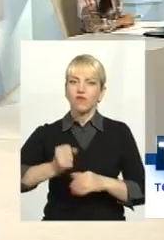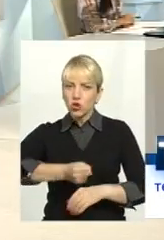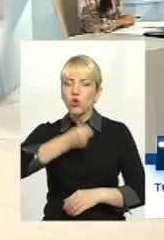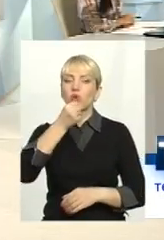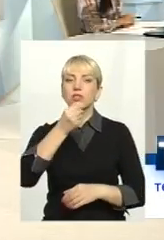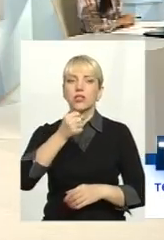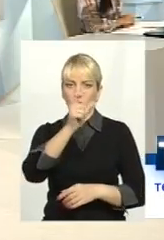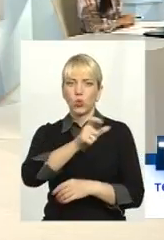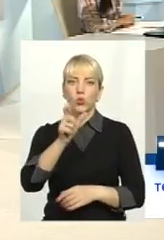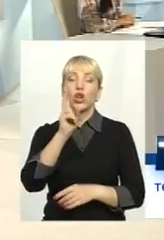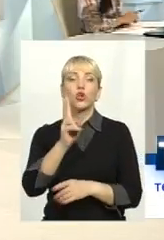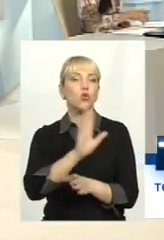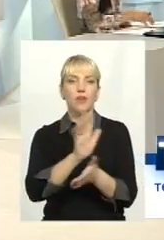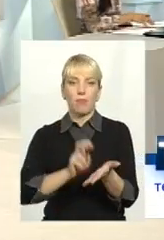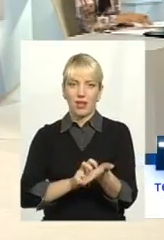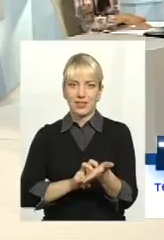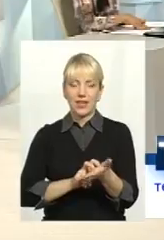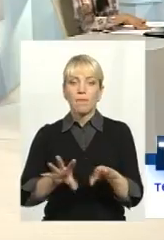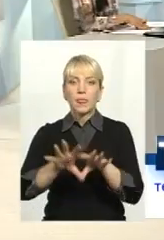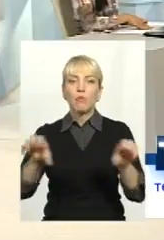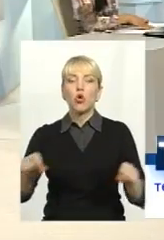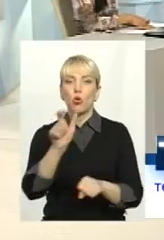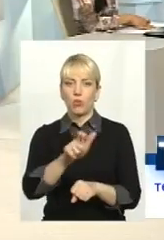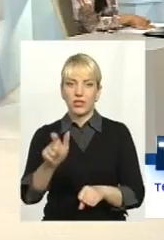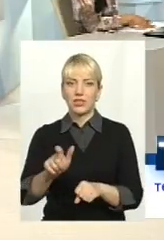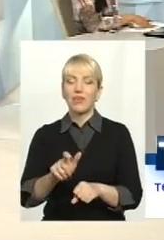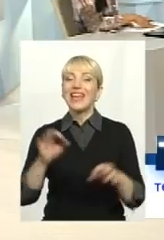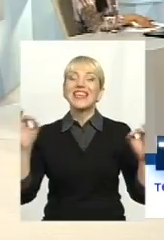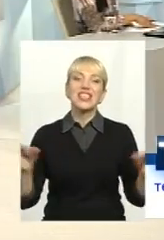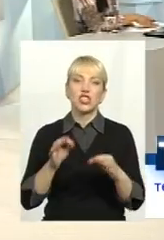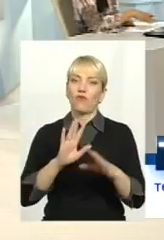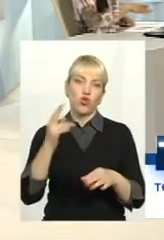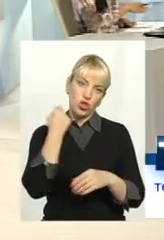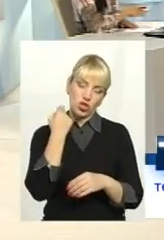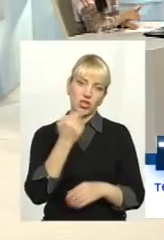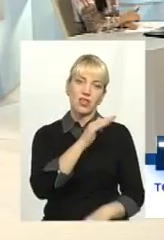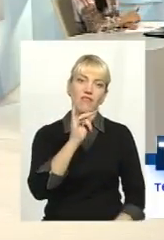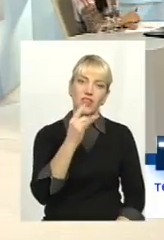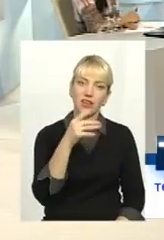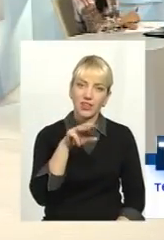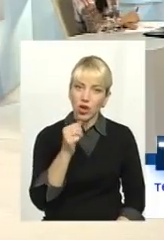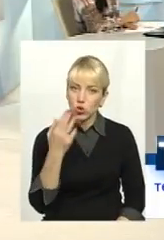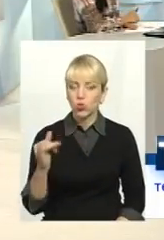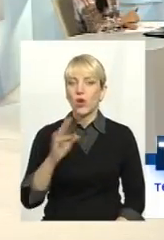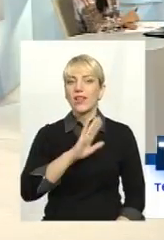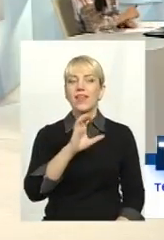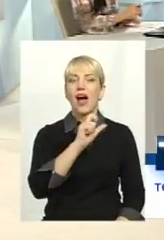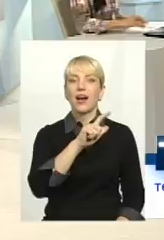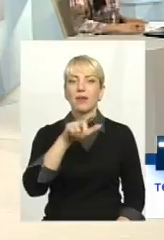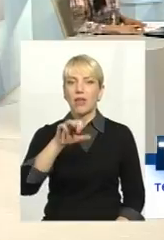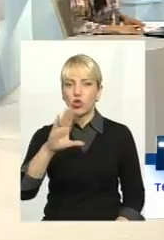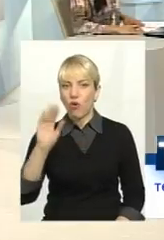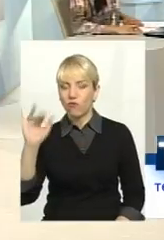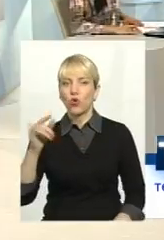серйозні люди, які не бояться монополістів і нічого не повинні, ні Фірташу, ні Ахметову, ні другим товаришам,